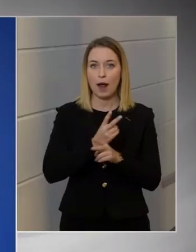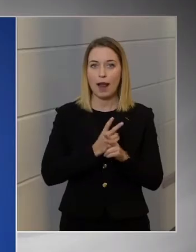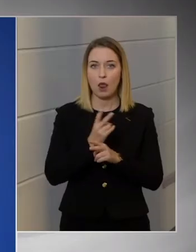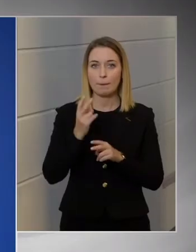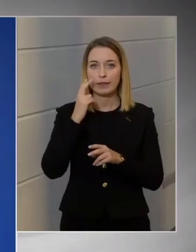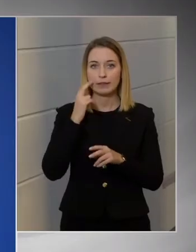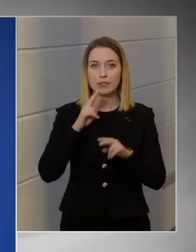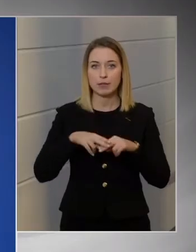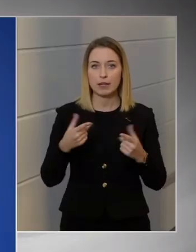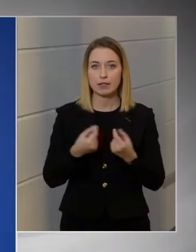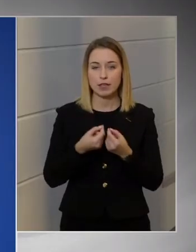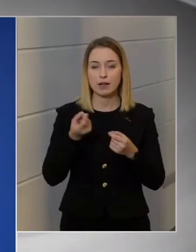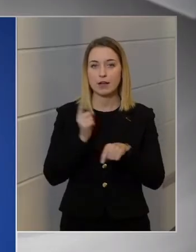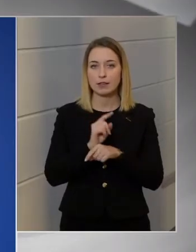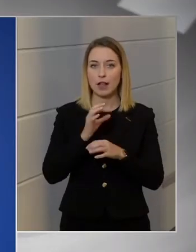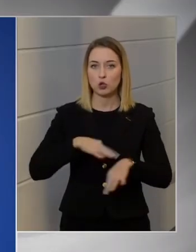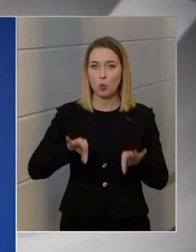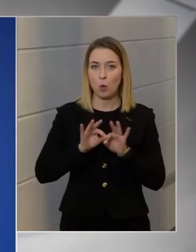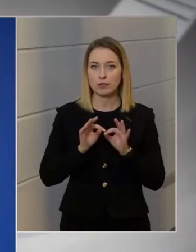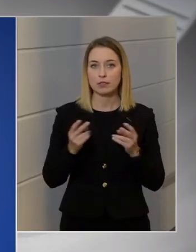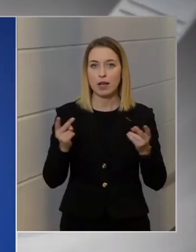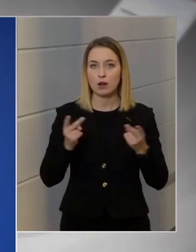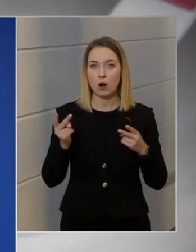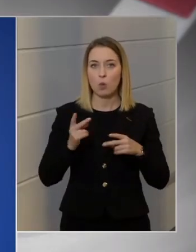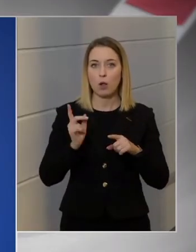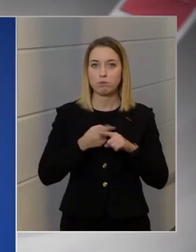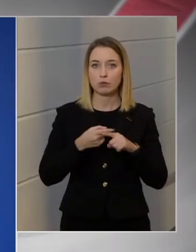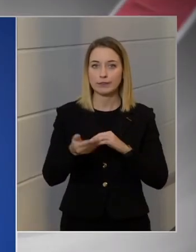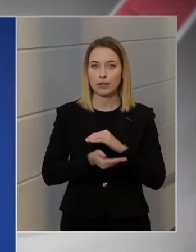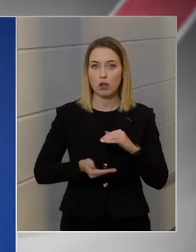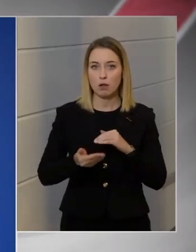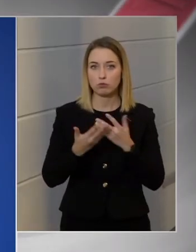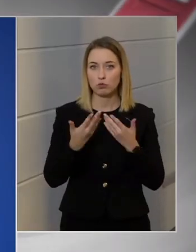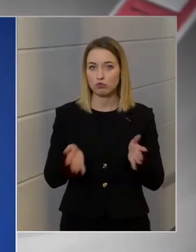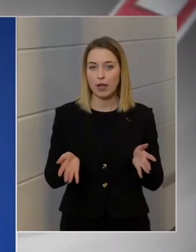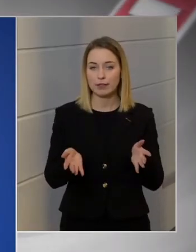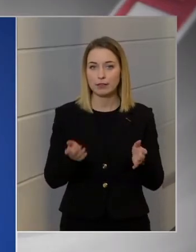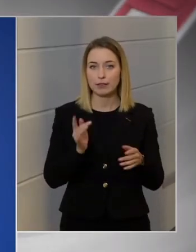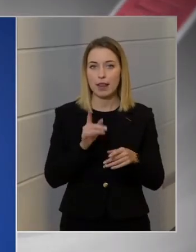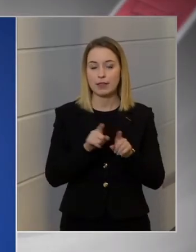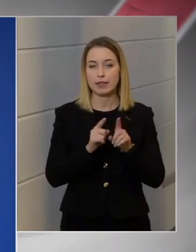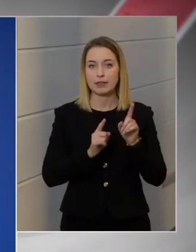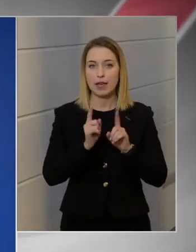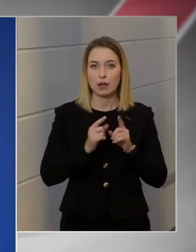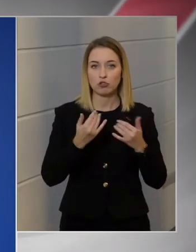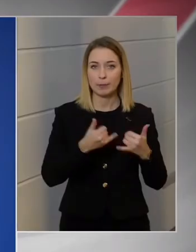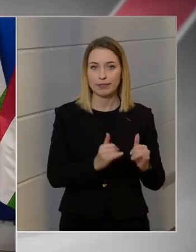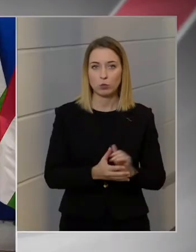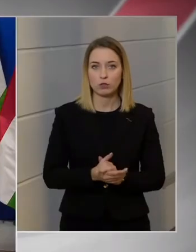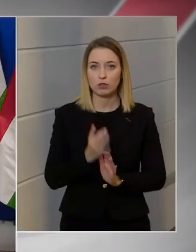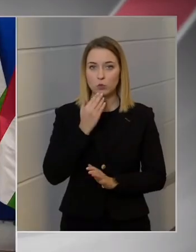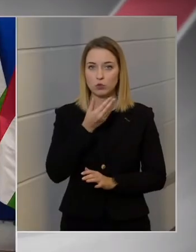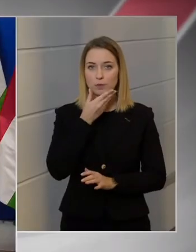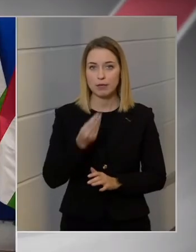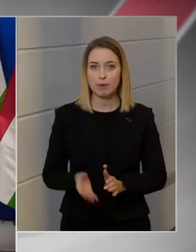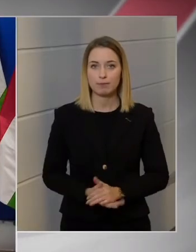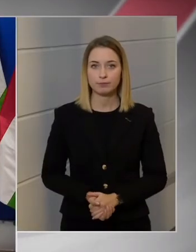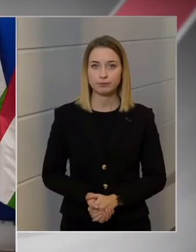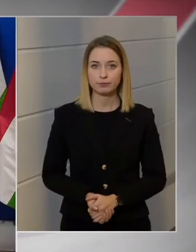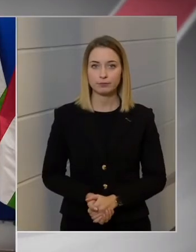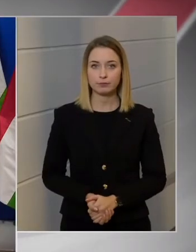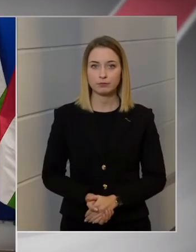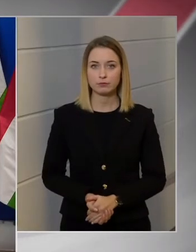intézményrendszerrel rendelkező ország, ahol politikai alapon senki eljárás nem indítottak. Köszönöm szépen.